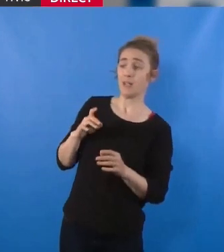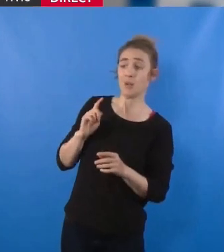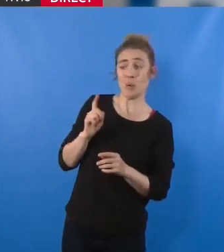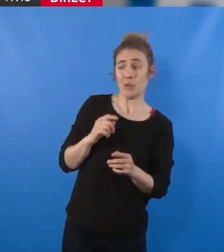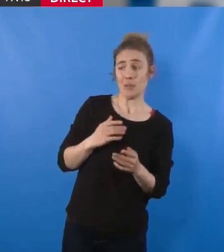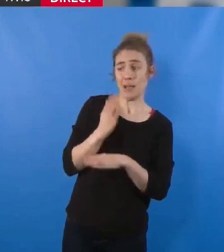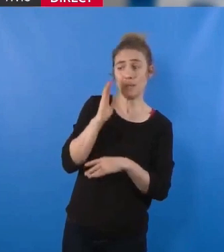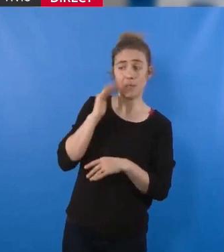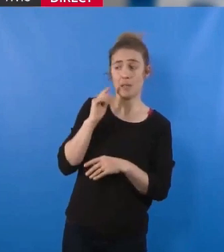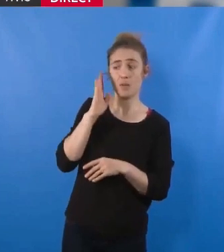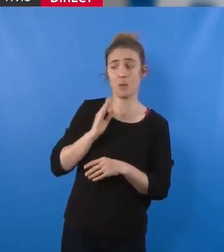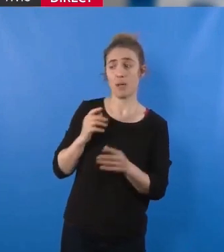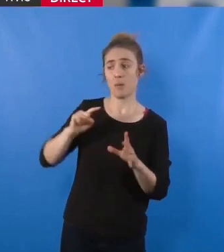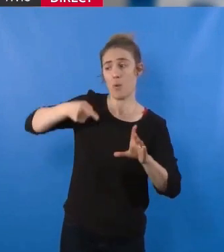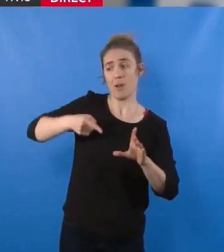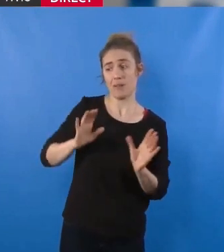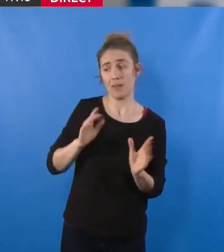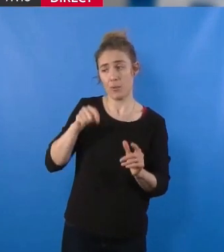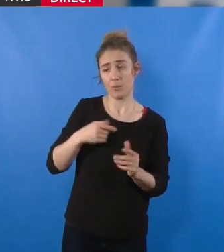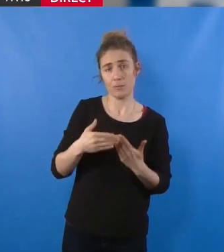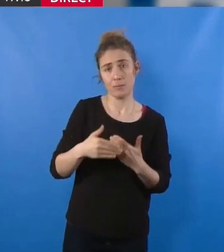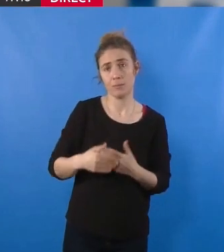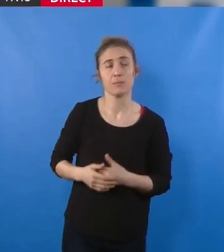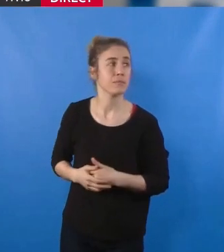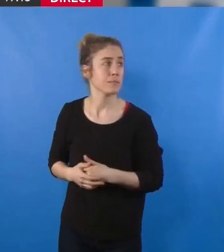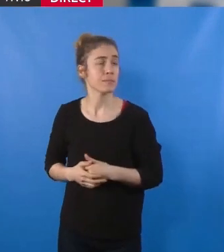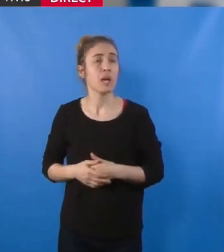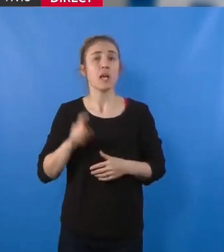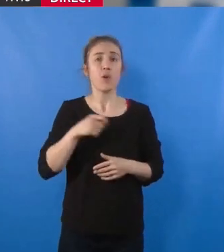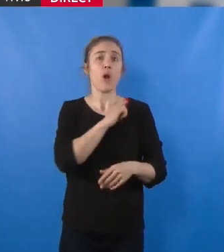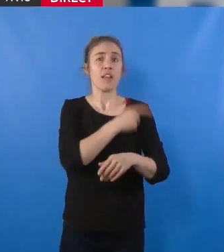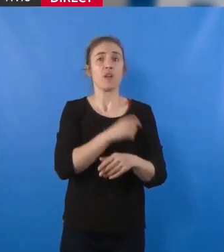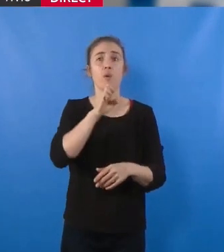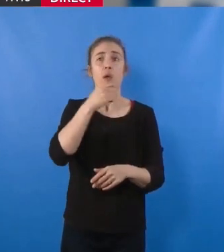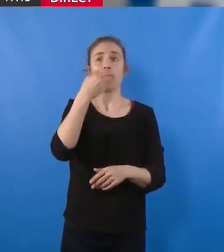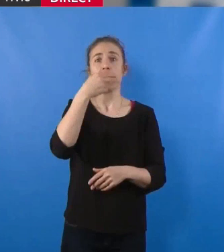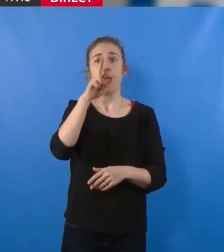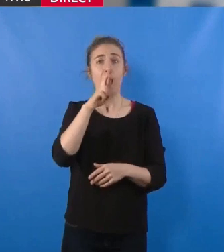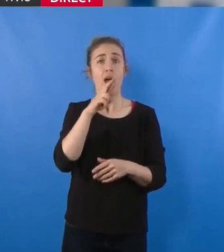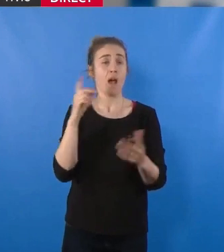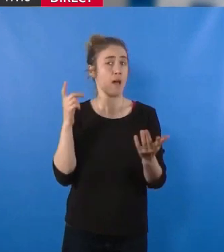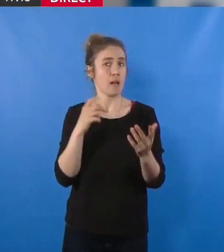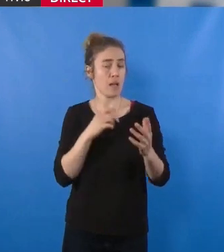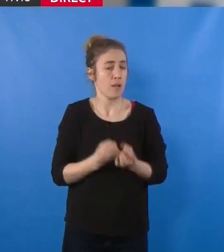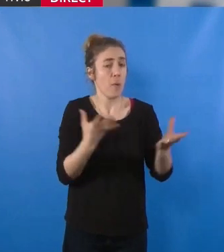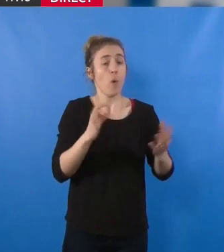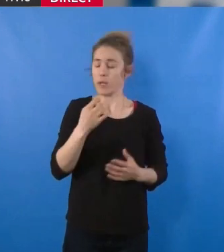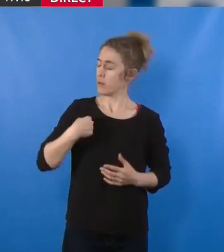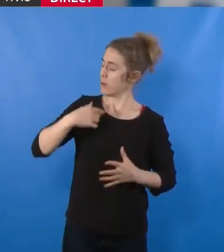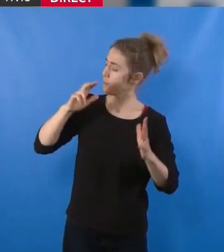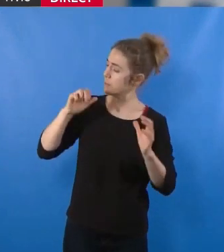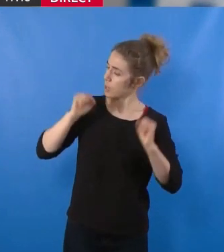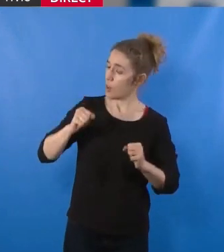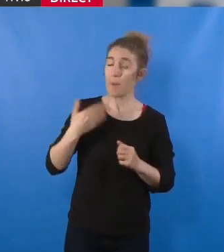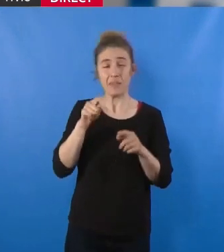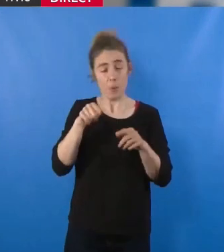il faut penser à conclure, je confirme. L'ENR doit être développé, c'est clair, on le dit, on le redit, nous sommes pour, mais pas sans un réseau